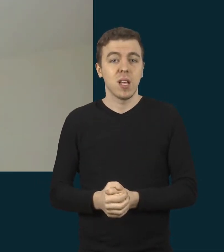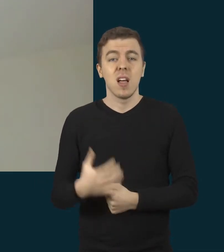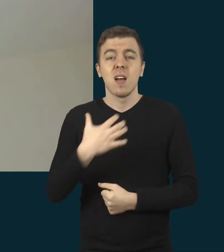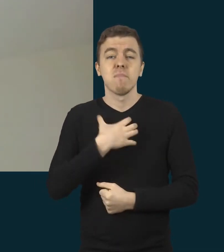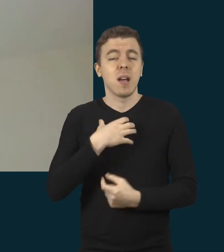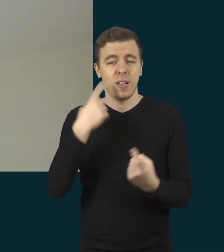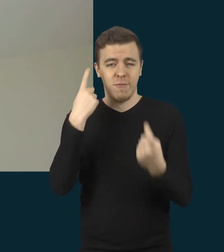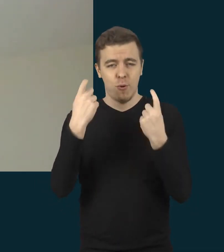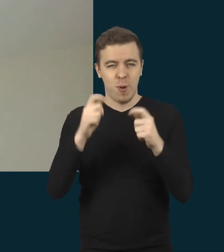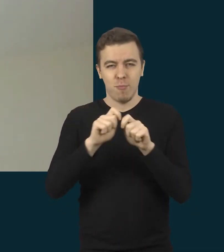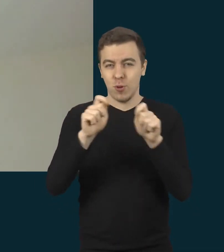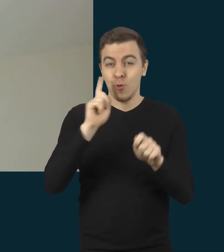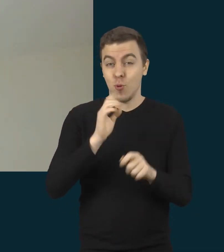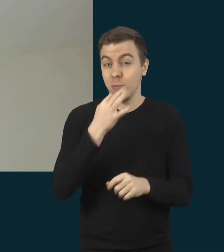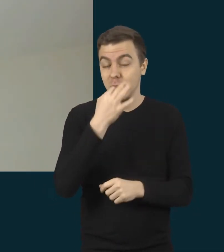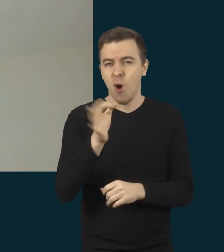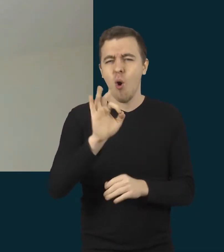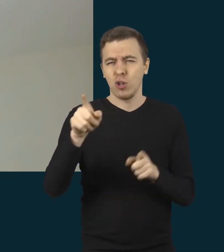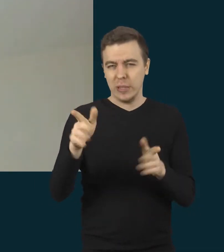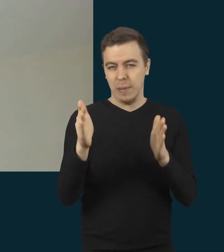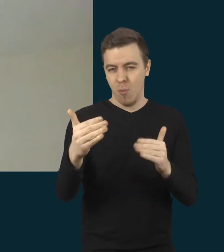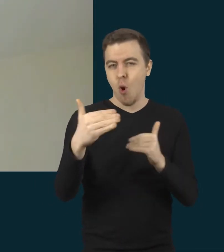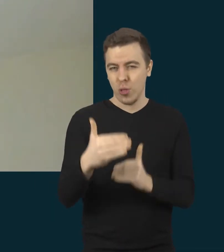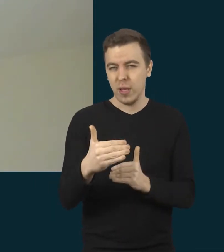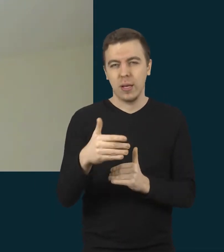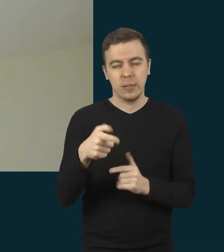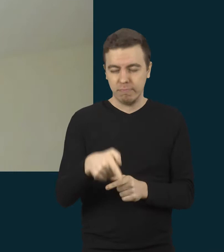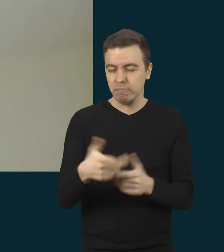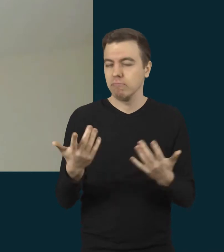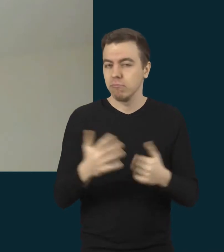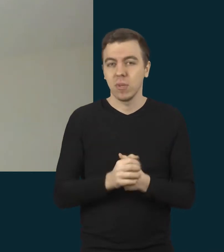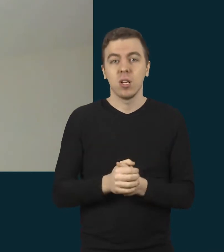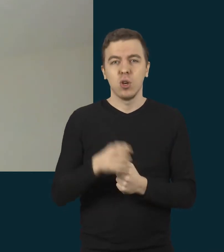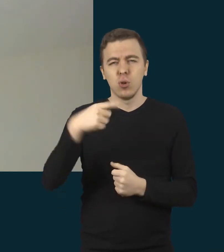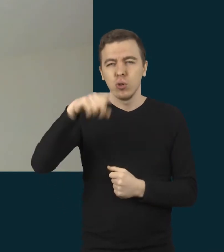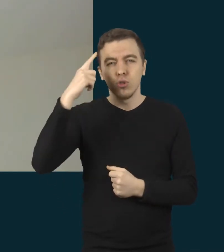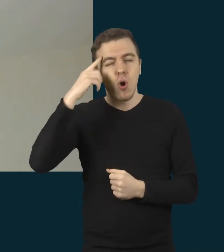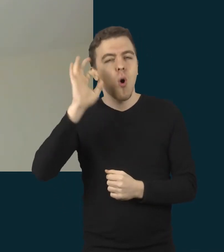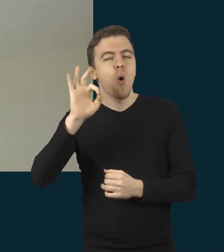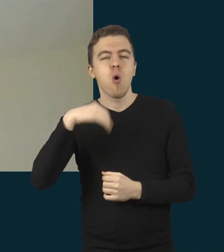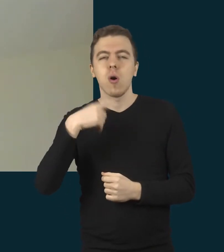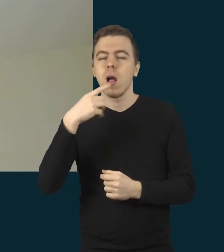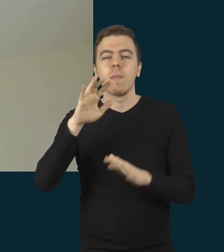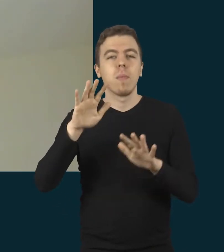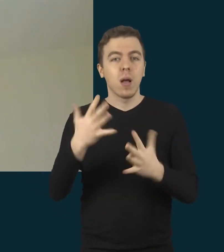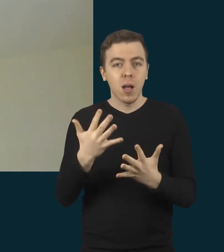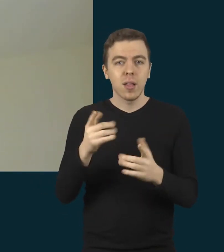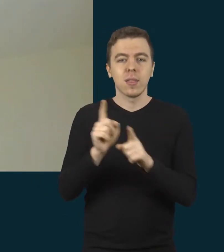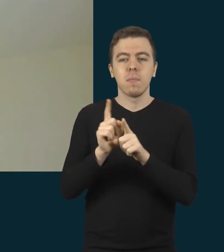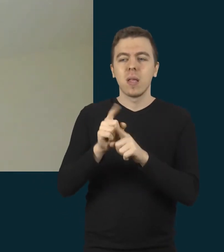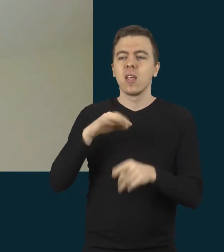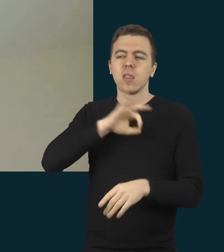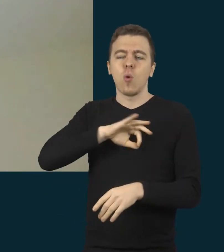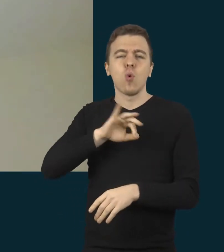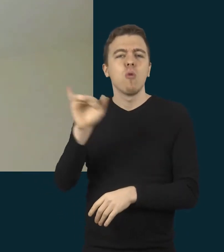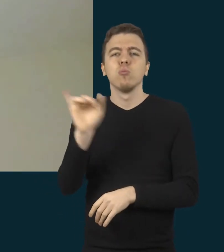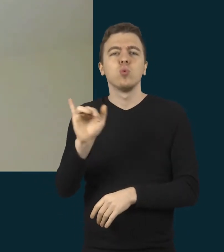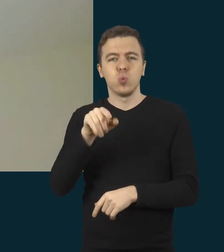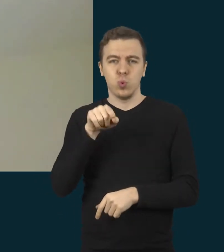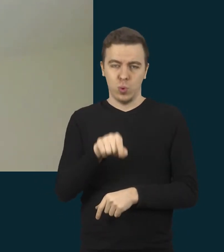informacija apie šį modelį, kad mes žinotume apie ką kalbame ir kokiame kontekste naudojame